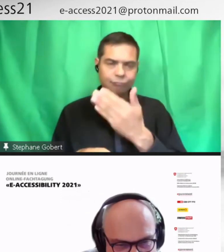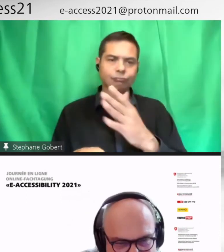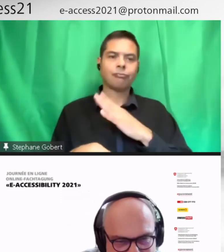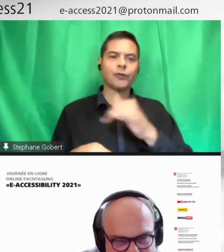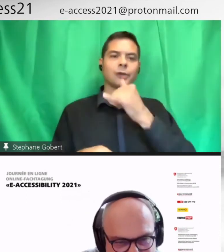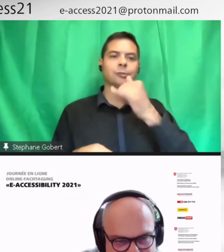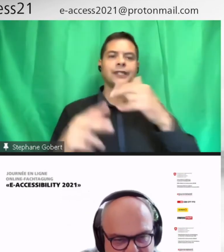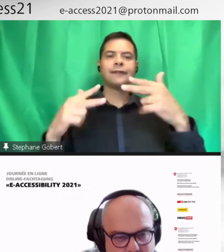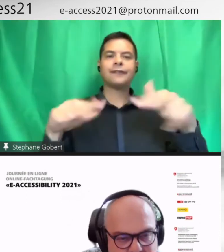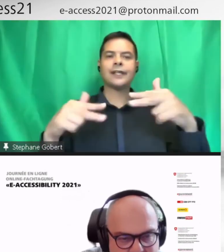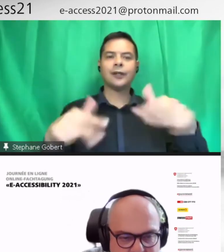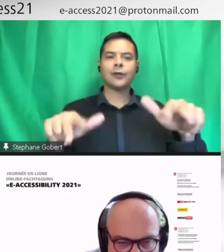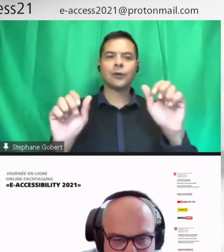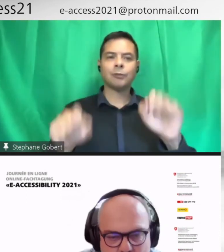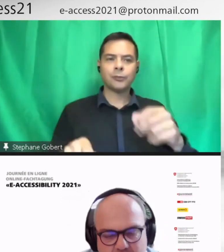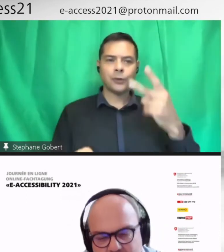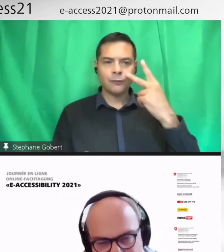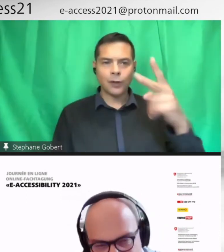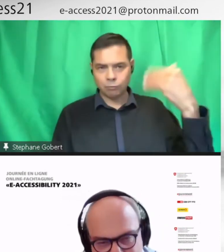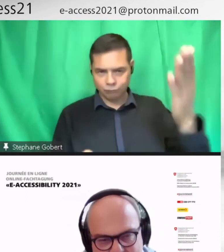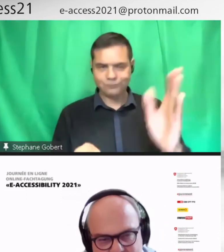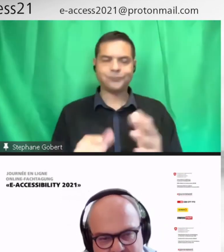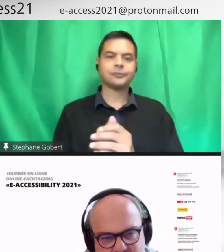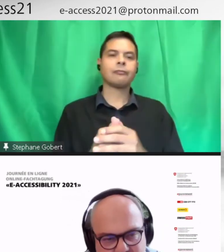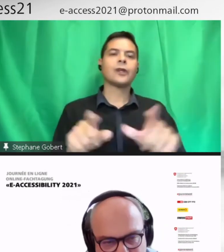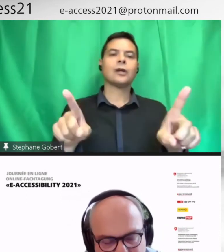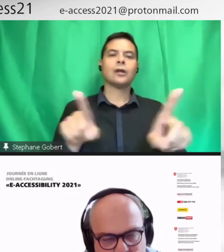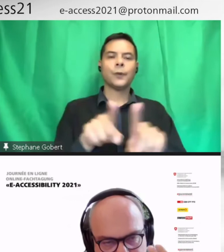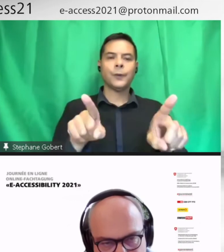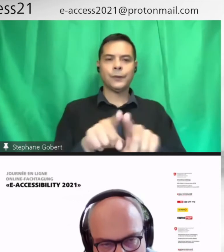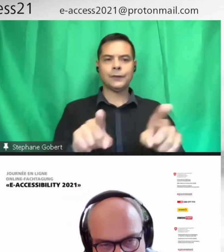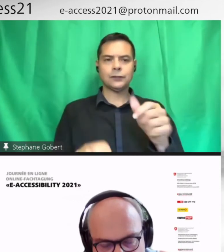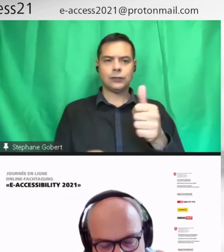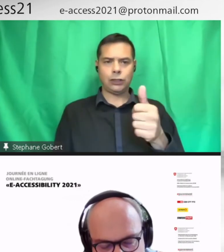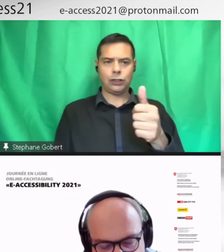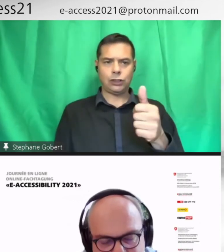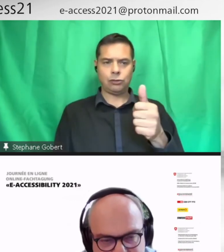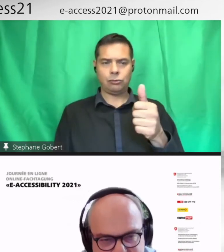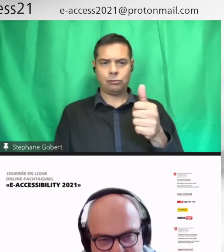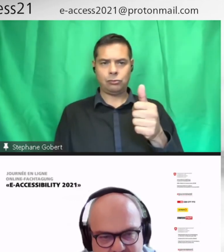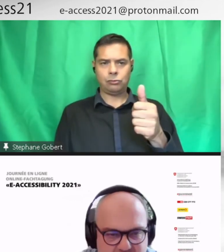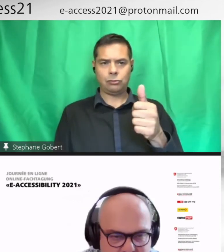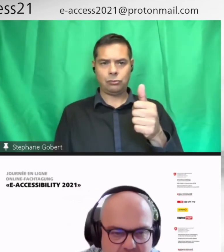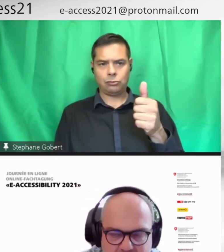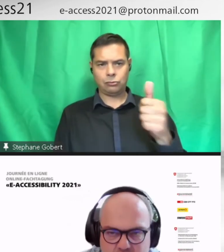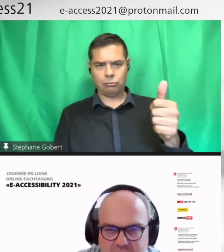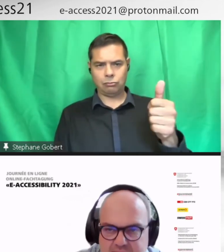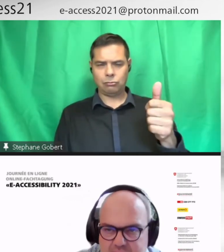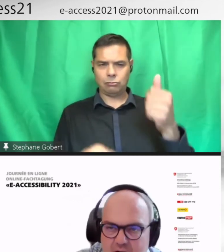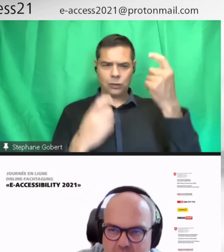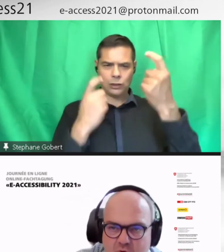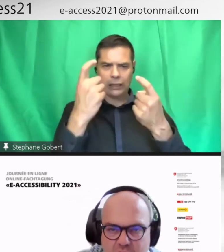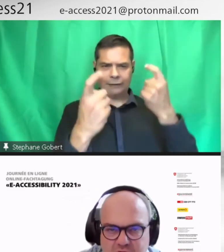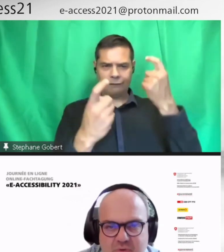regarder le cas échéant. Et puis, niveau, ils ont bien réfléchi au niveau de, pour s'annoncer, soit on fait avec du texte,